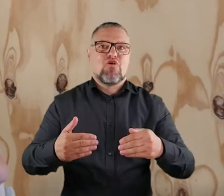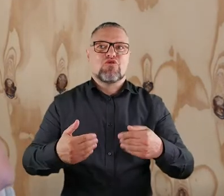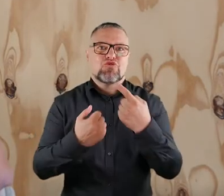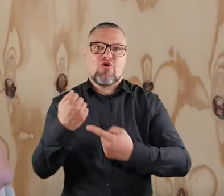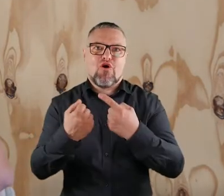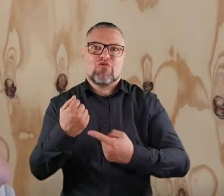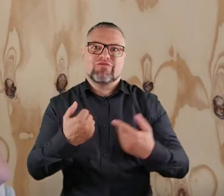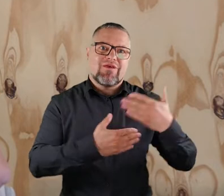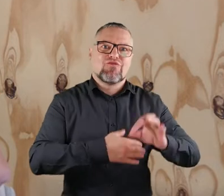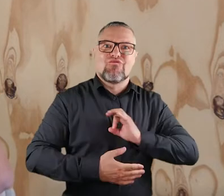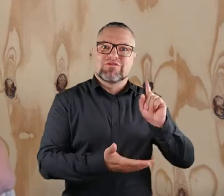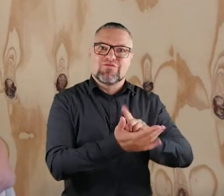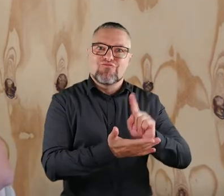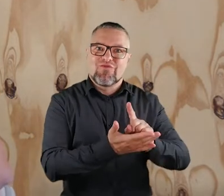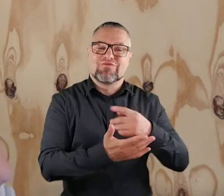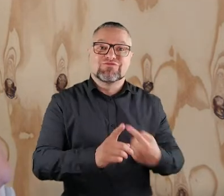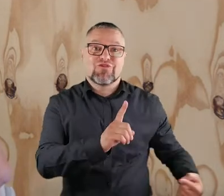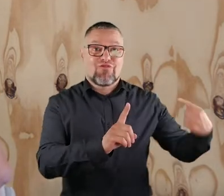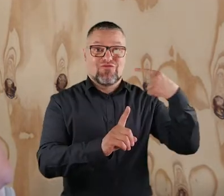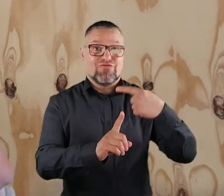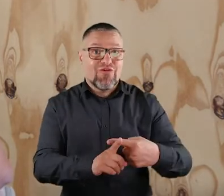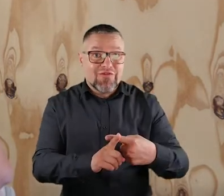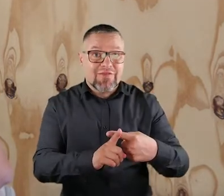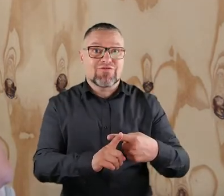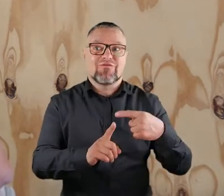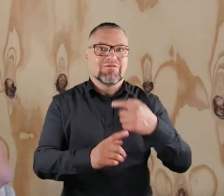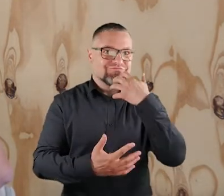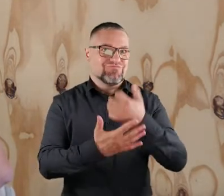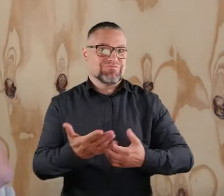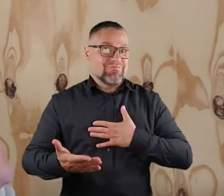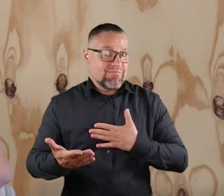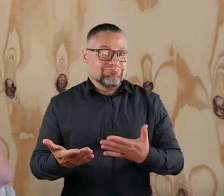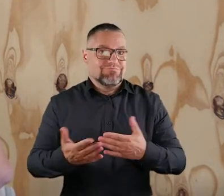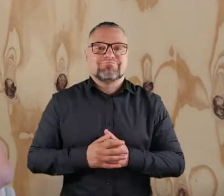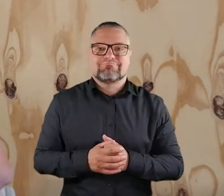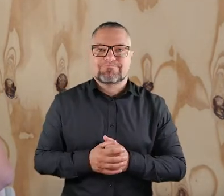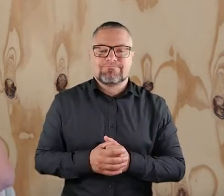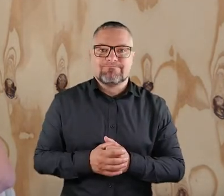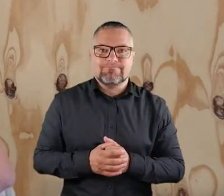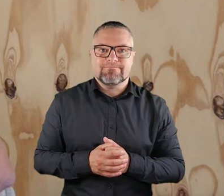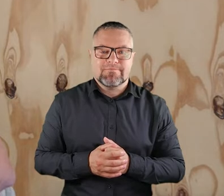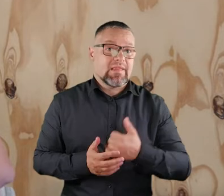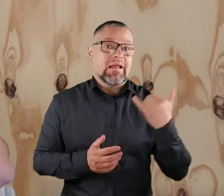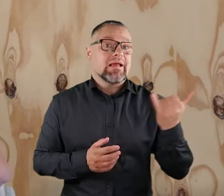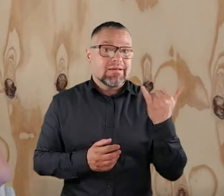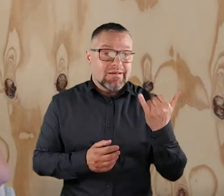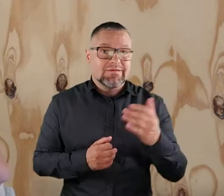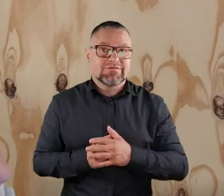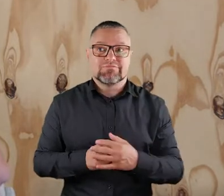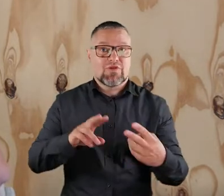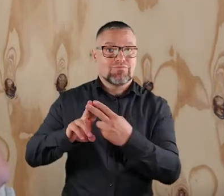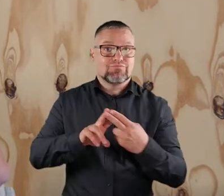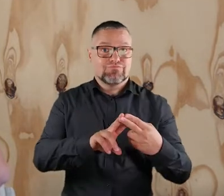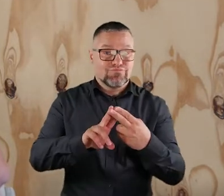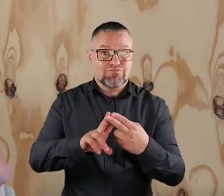odliczyć od podatku, co jest dla niego dodatkową korzyścią. Ponadto w